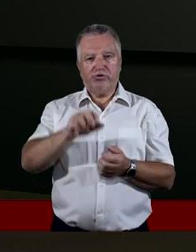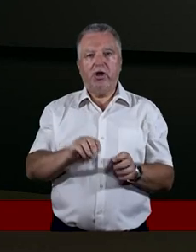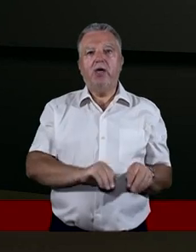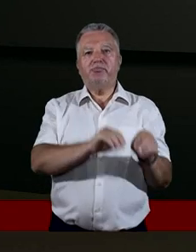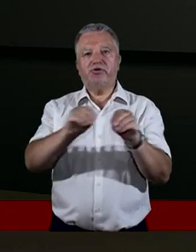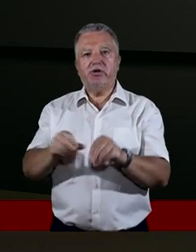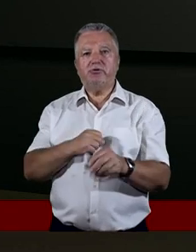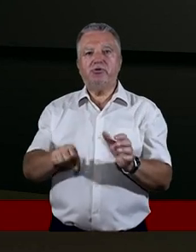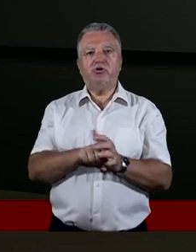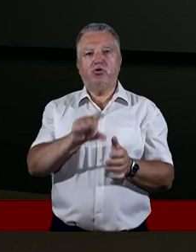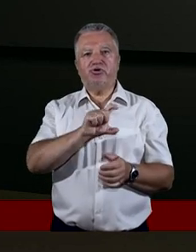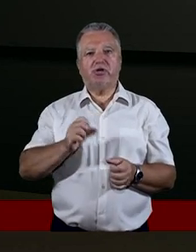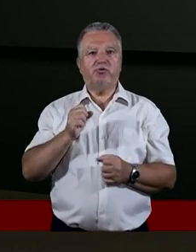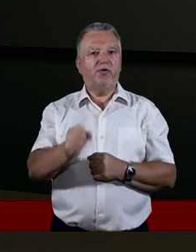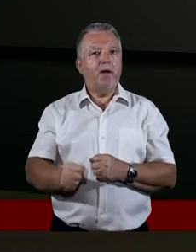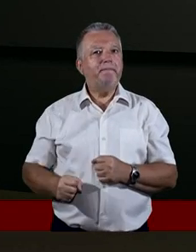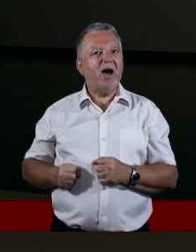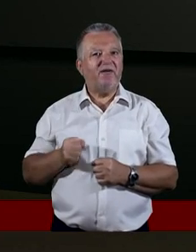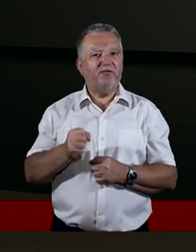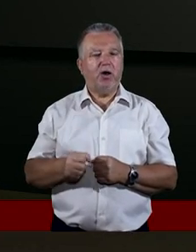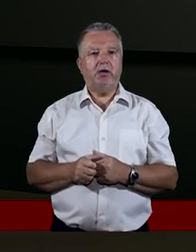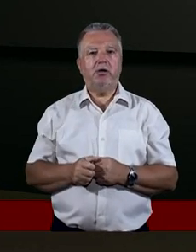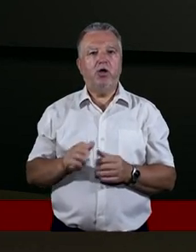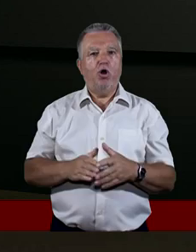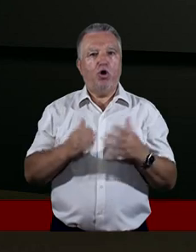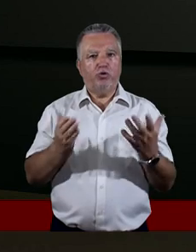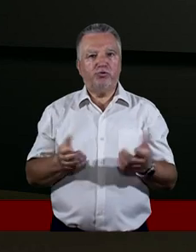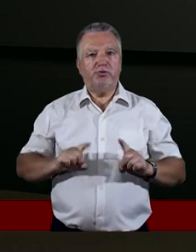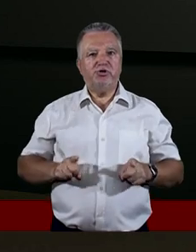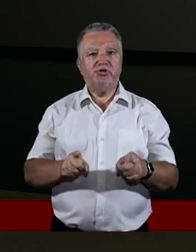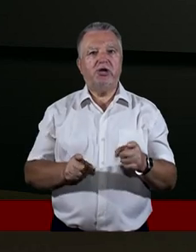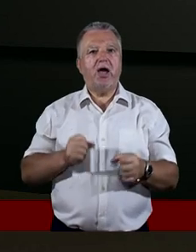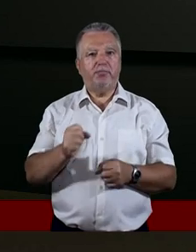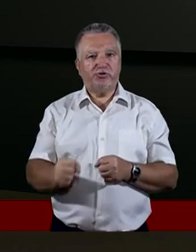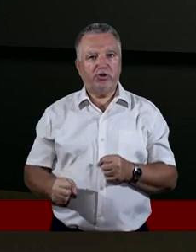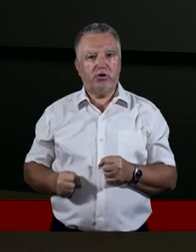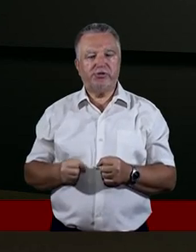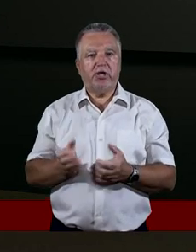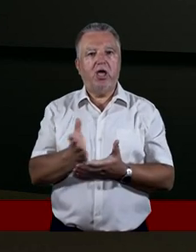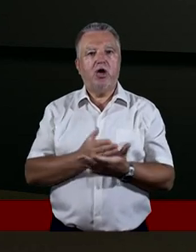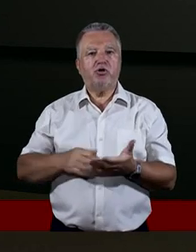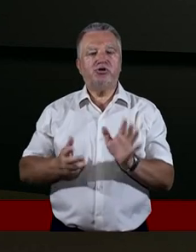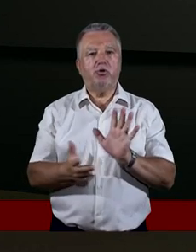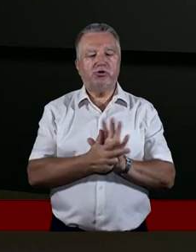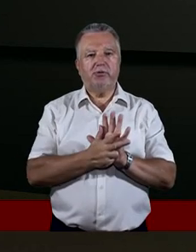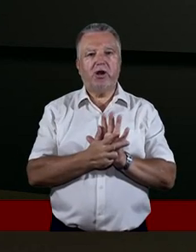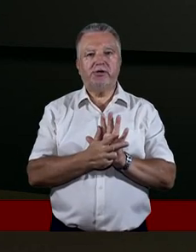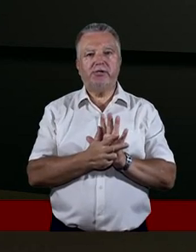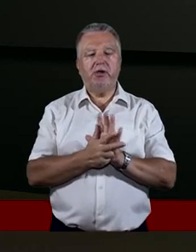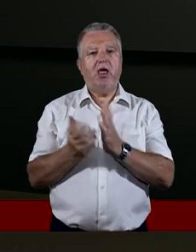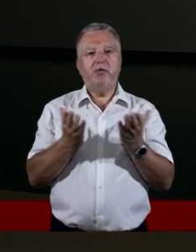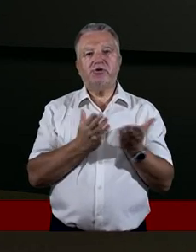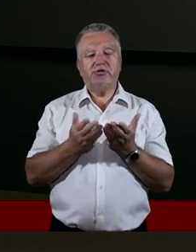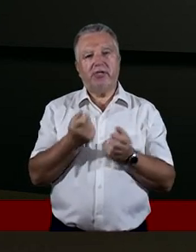do czasów apostoła Pawła. Zachęcam do tego, abyśmy otworzyli Księgę Dziejów Apostolskich, rozdział 18 i